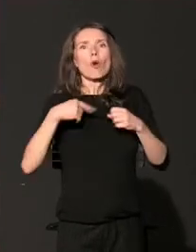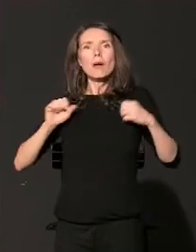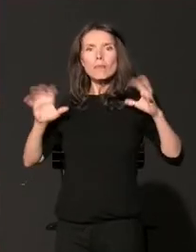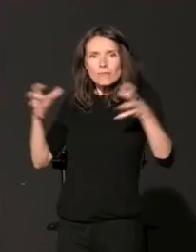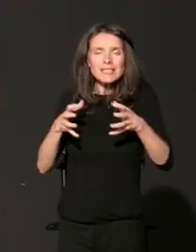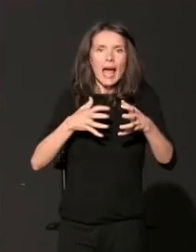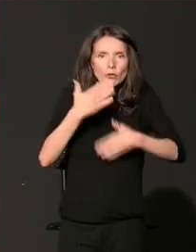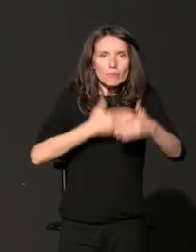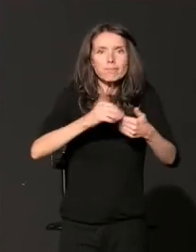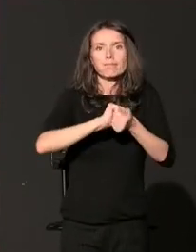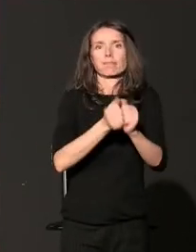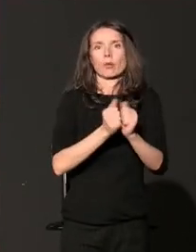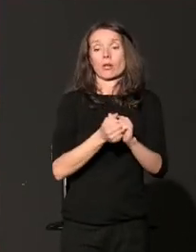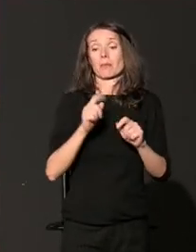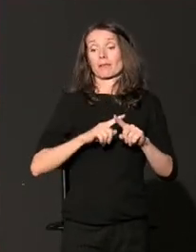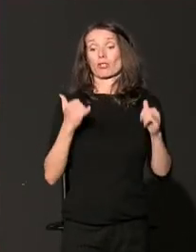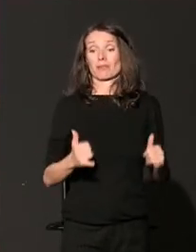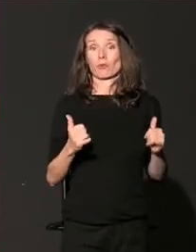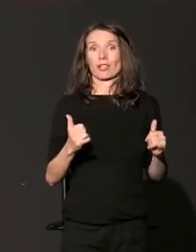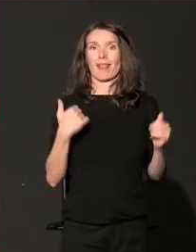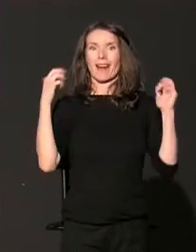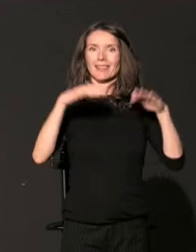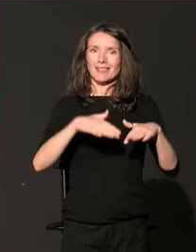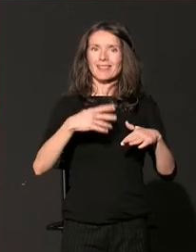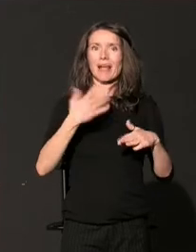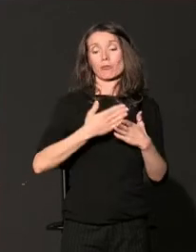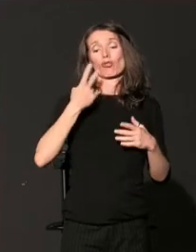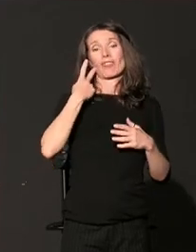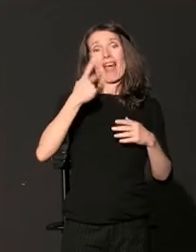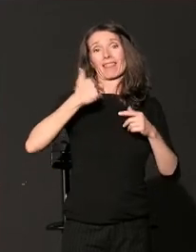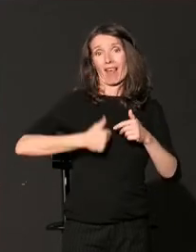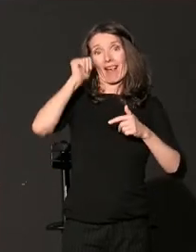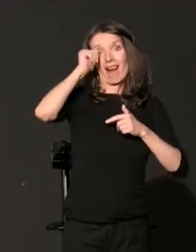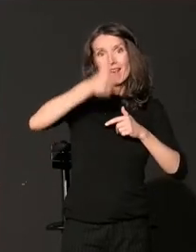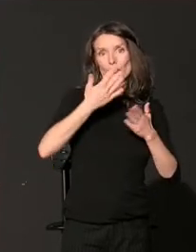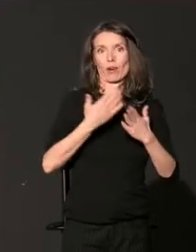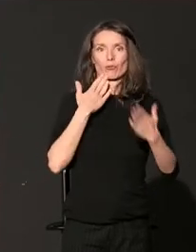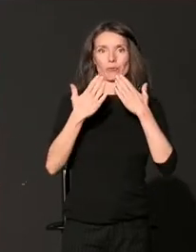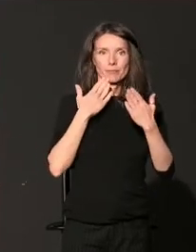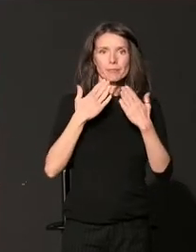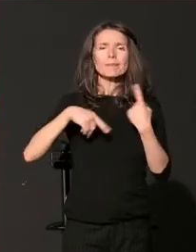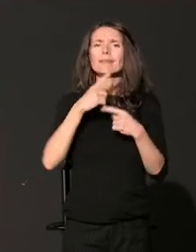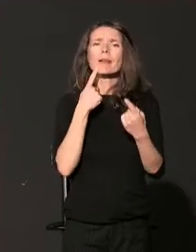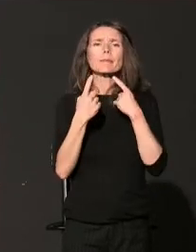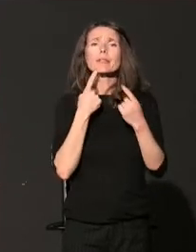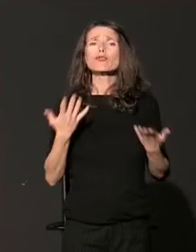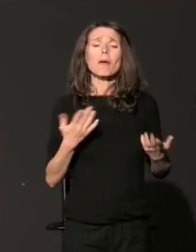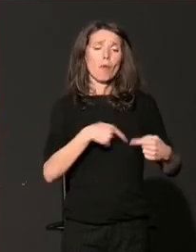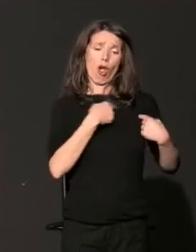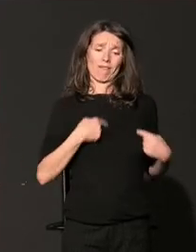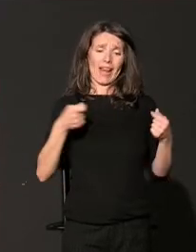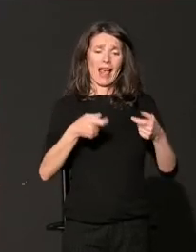Zato smo se i okupili danas na ovom dvodnevnom skupu da malo razgovaramo o tome kakva je zapravo budućnost filantropije u ovom